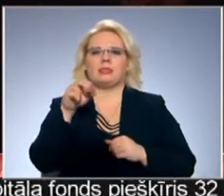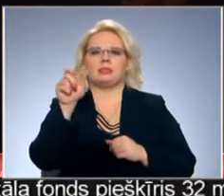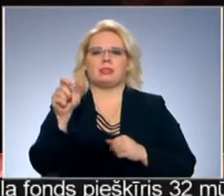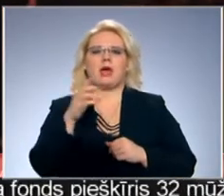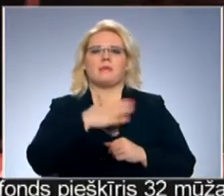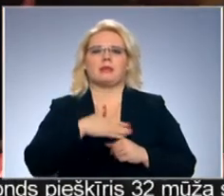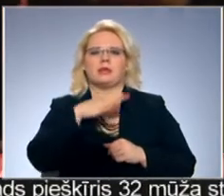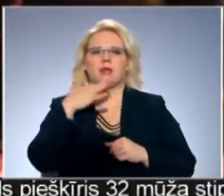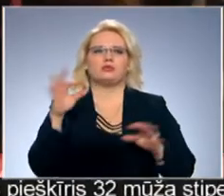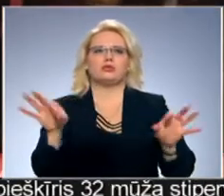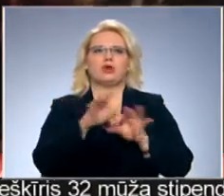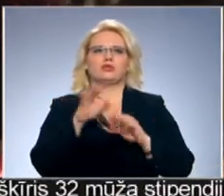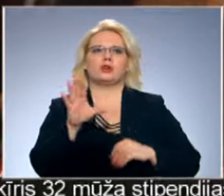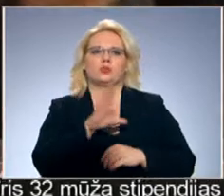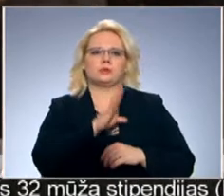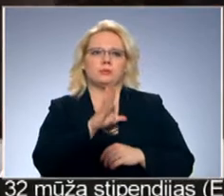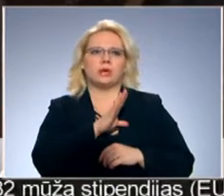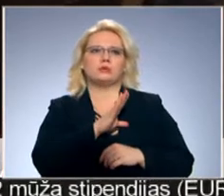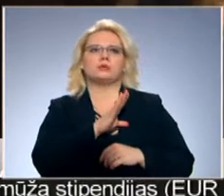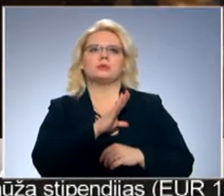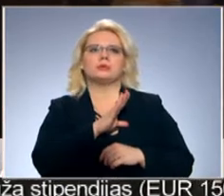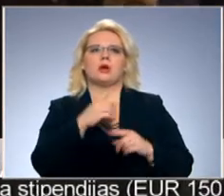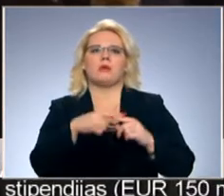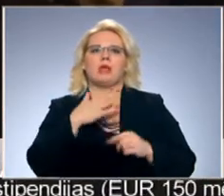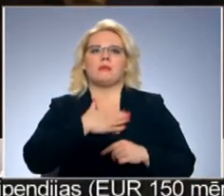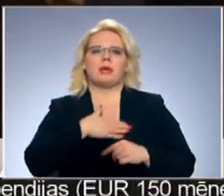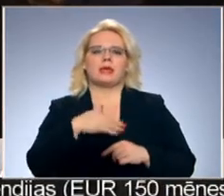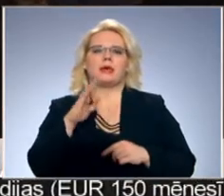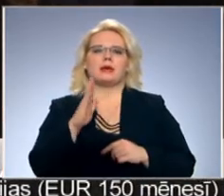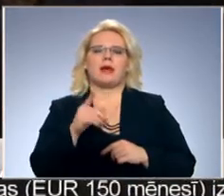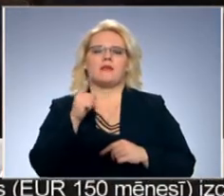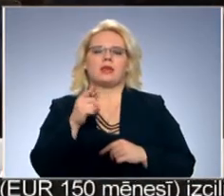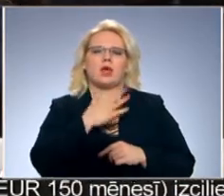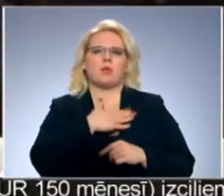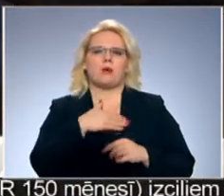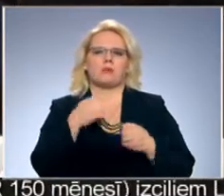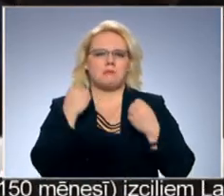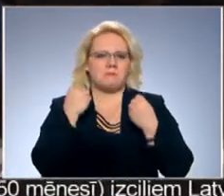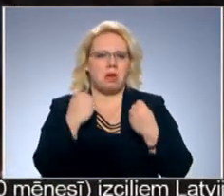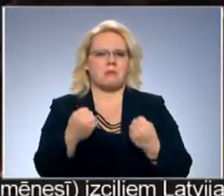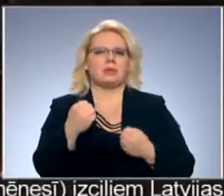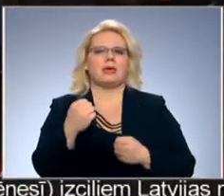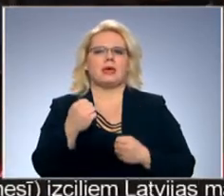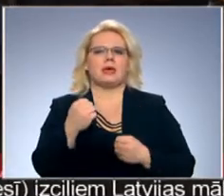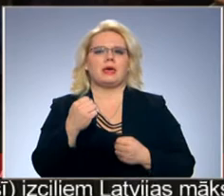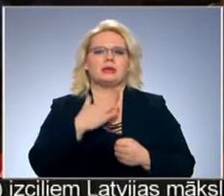vairākos koncertos esmu bijusi. Man patīk, ka viņa ir tāda ļoti pamatīga savā ziņā,